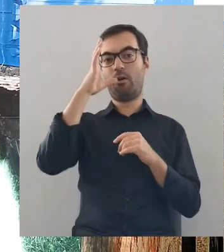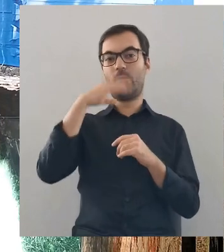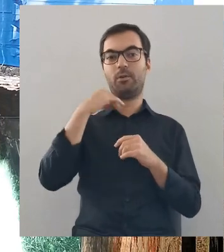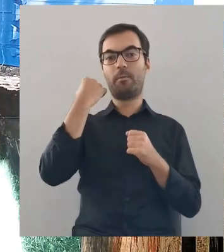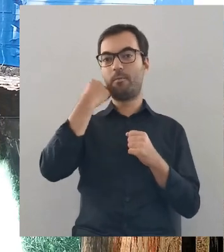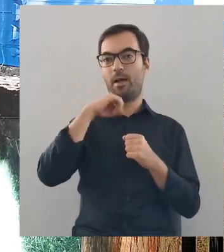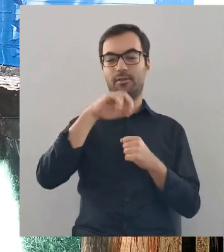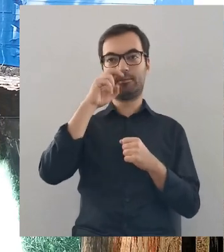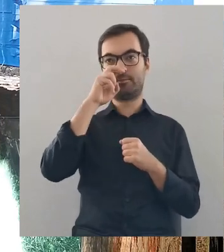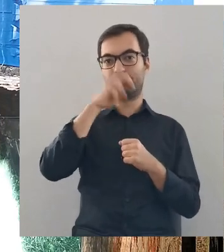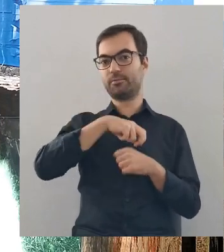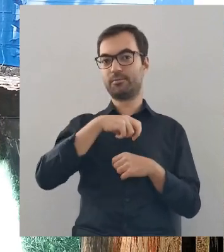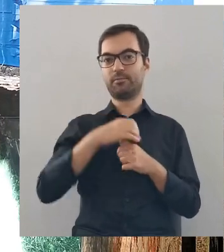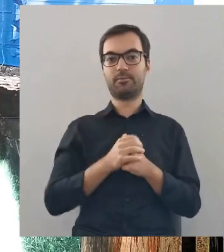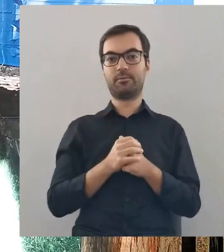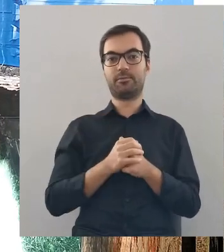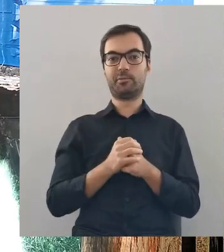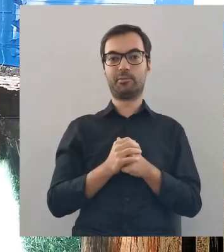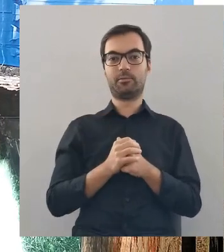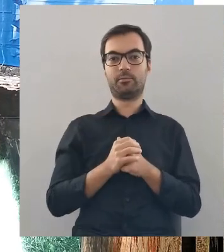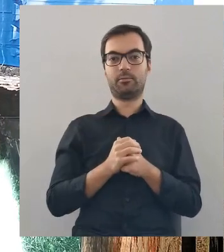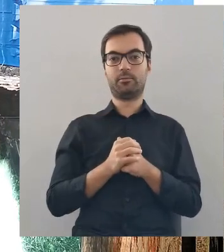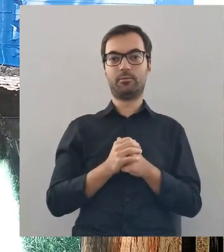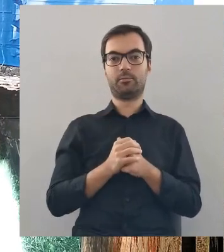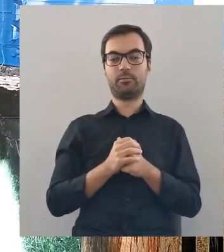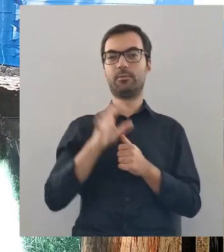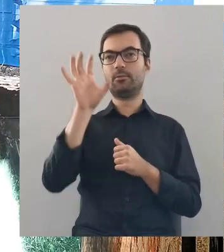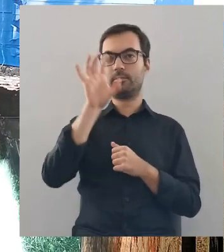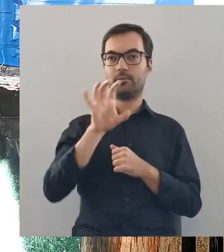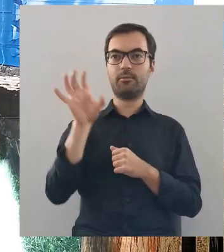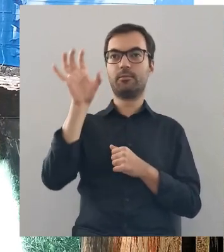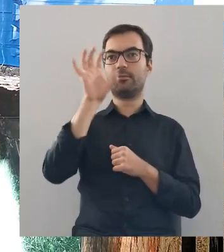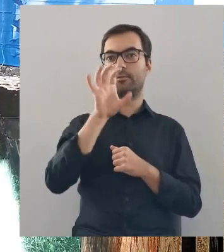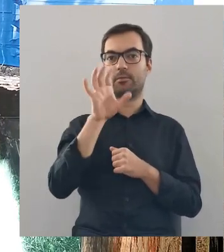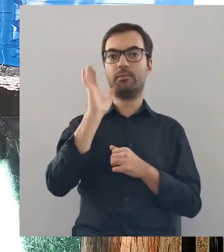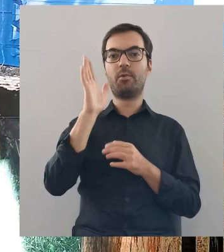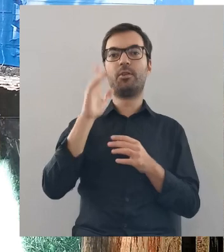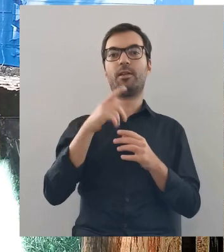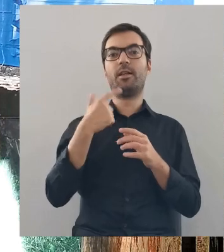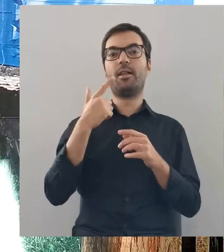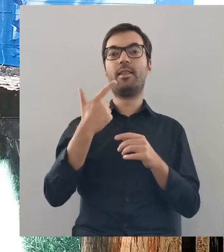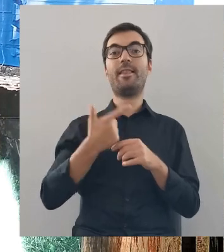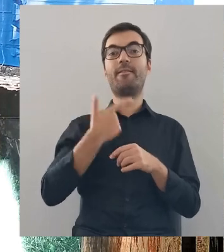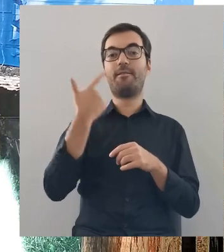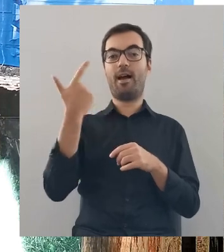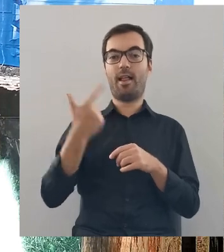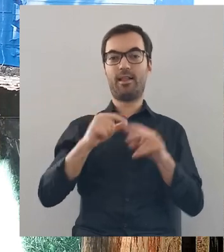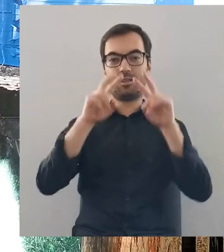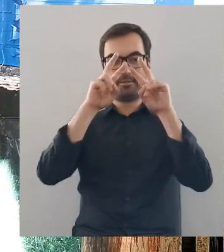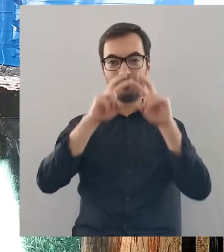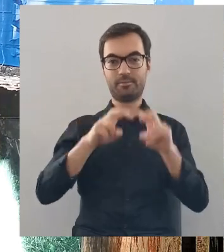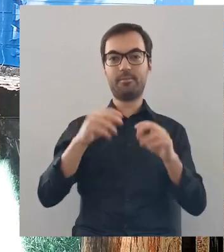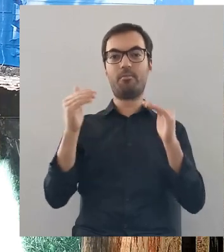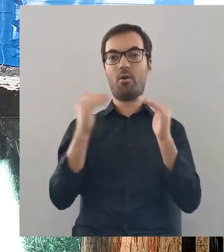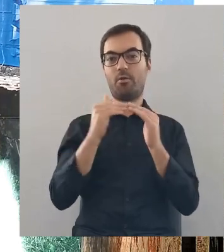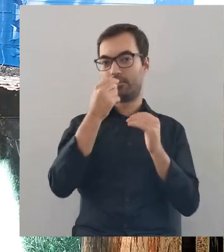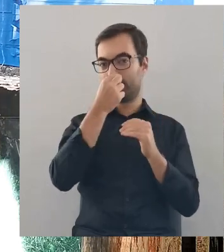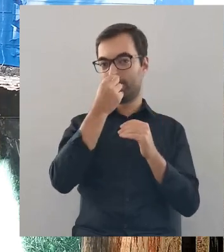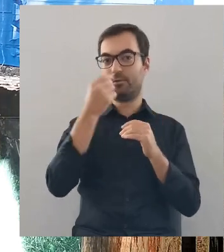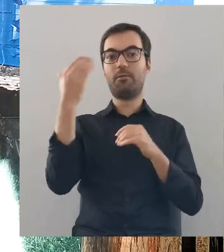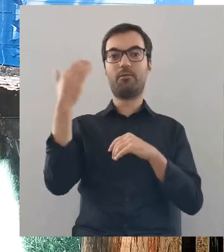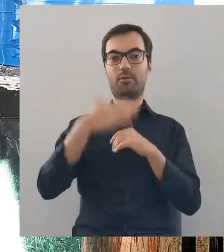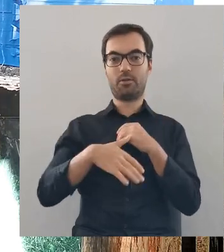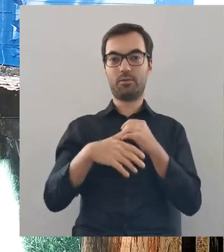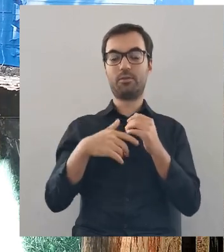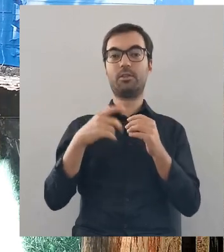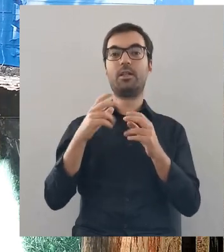je stamtąd wygonieć, bo ten obraz bardzo je zaintrygował. Zaczęły mu się przyglądać, a potem poświęciły dwa lata na badania